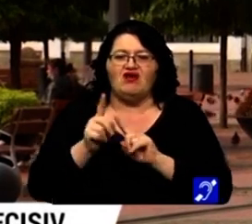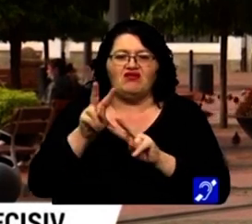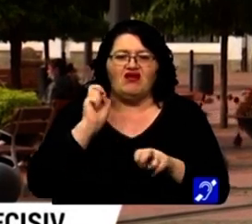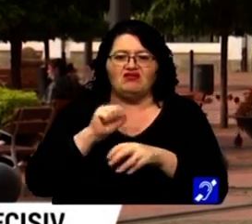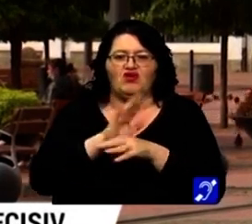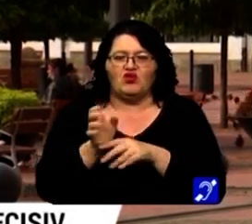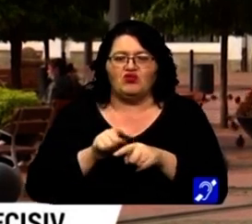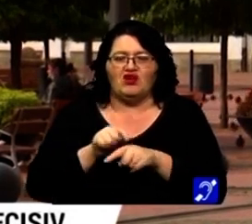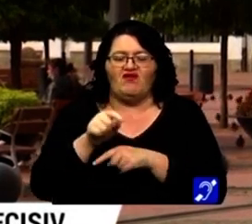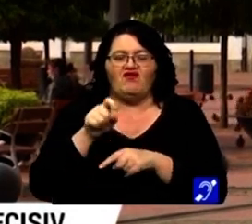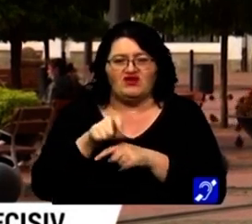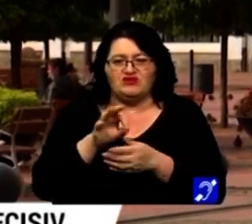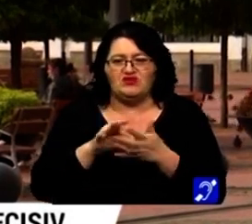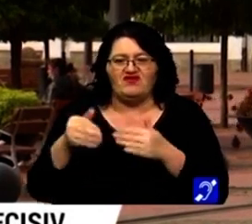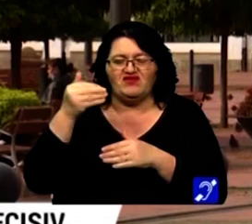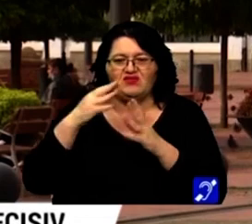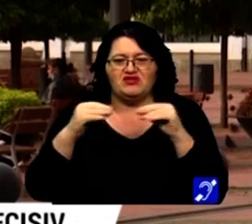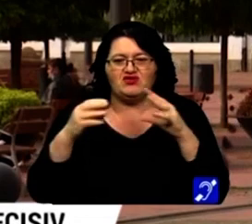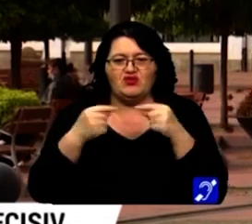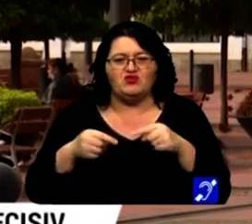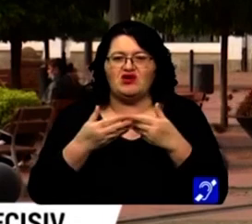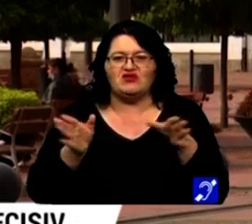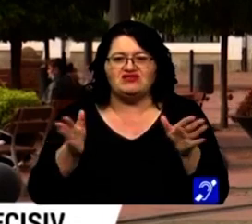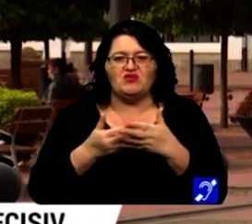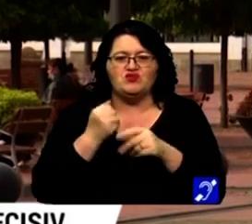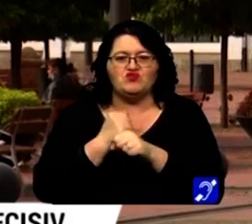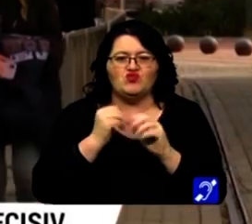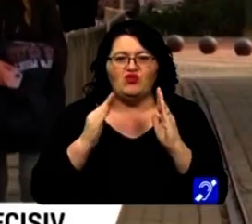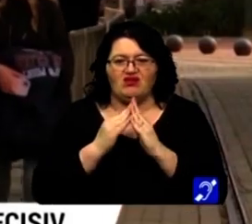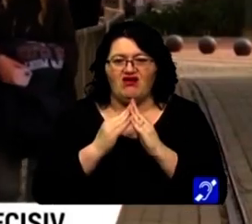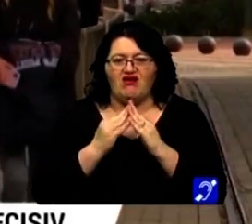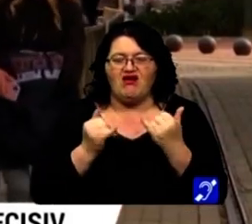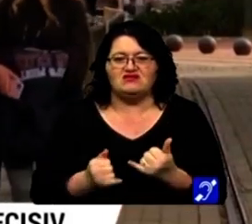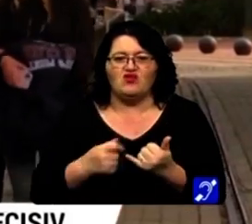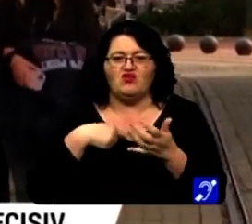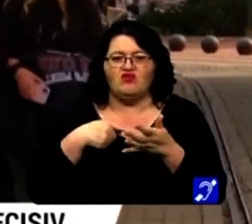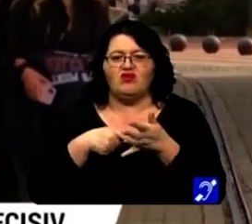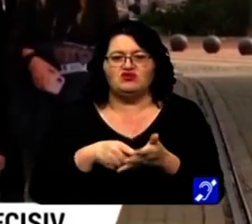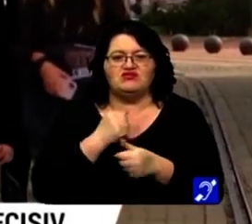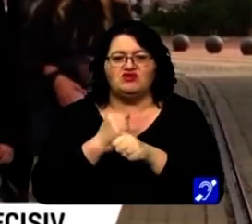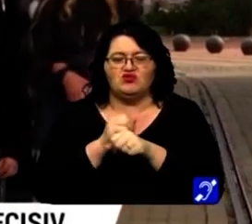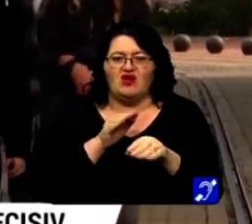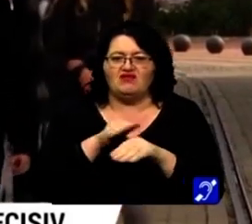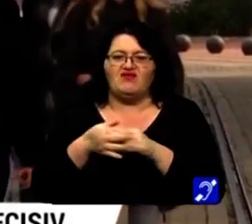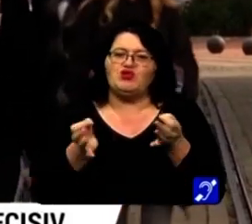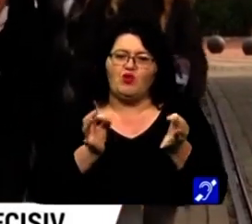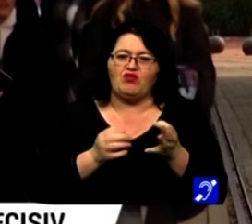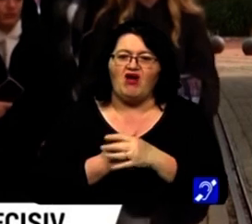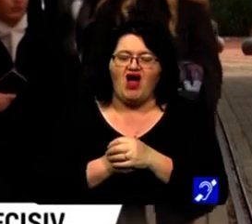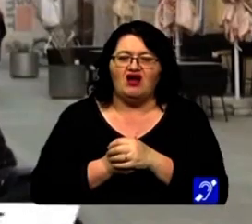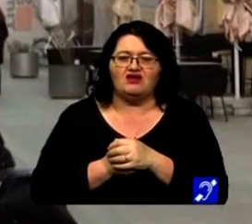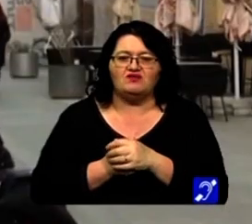înainte de pandemie companiile din țara noastră nu erau chiar deschise pentru munca de acasă, acum acest stil de lucru a devenit o normalitate.